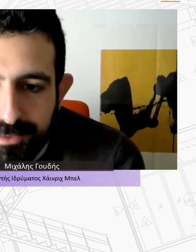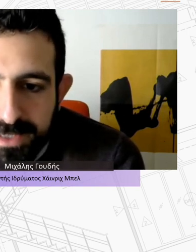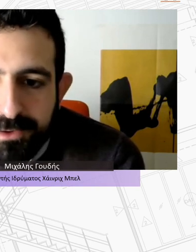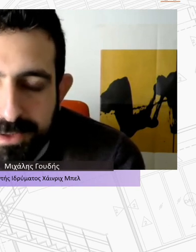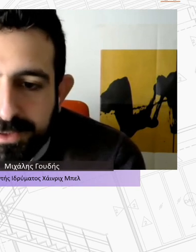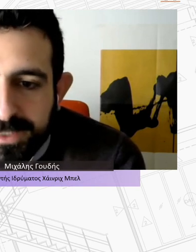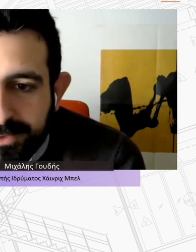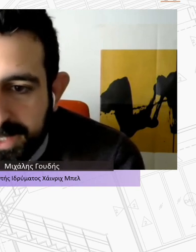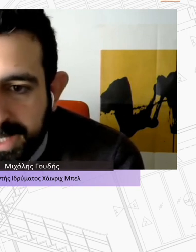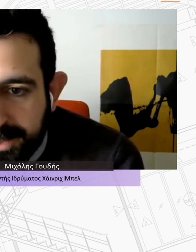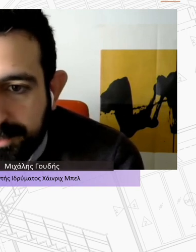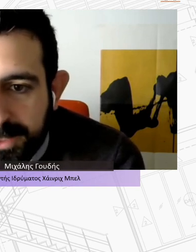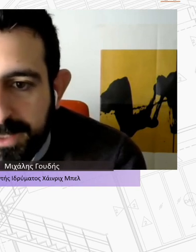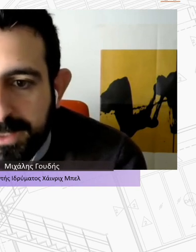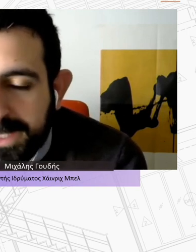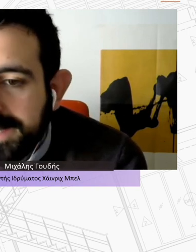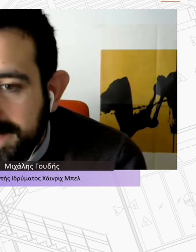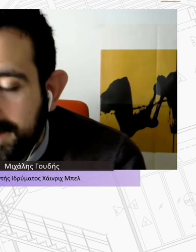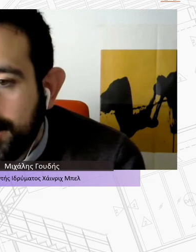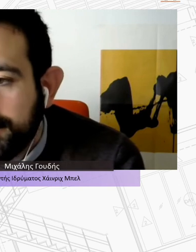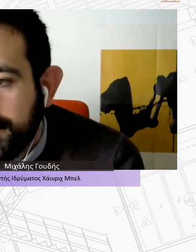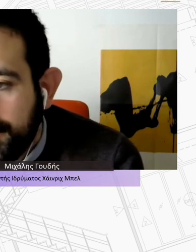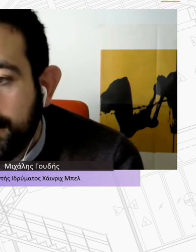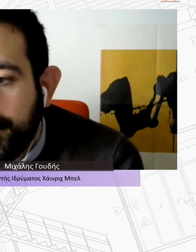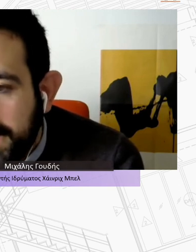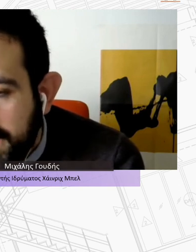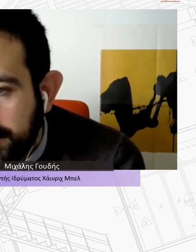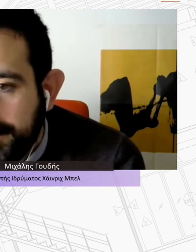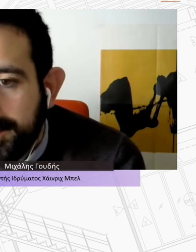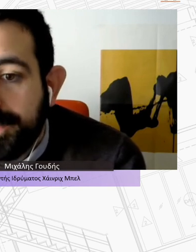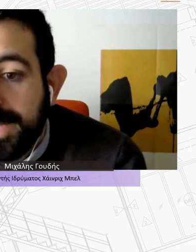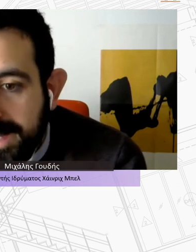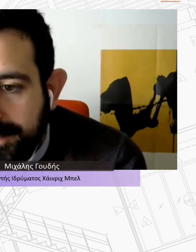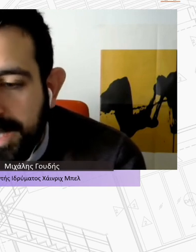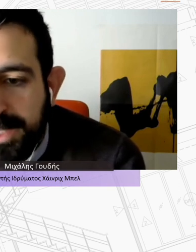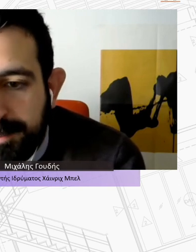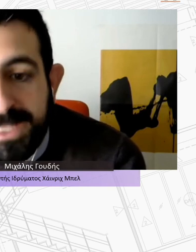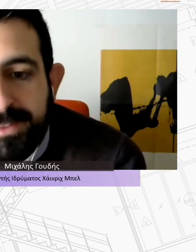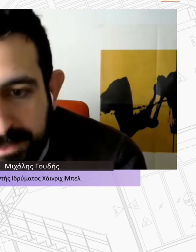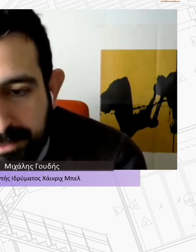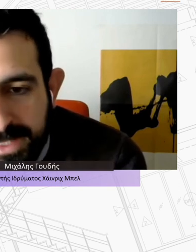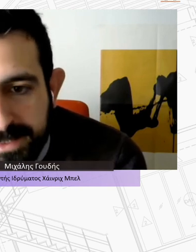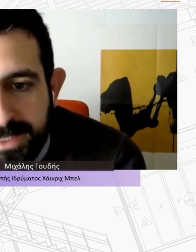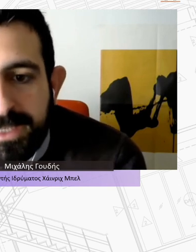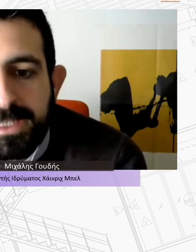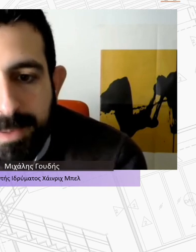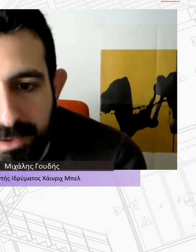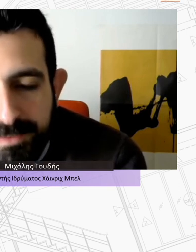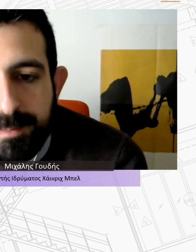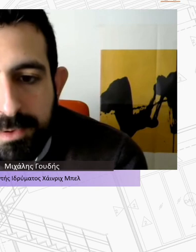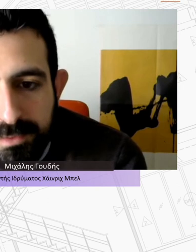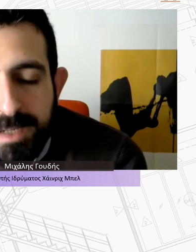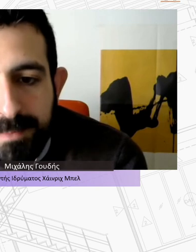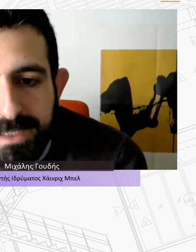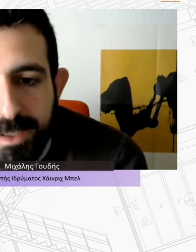μπορεί να βρει καλό σπίτι για τον ίδιο και την οικογένειά του γιατί σήμερα έχουμε το φαινόμενο πολλοί άνθρωποι οι οποίοι δουλεύουν κάνουν και μία και δύο δουλειές και